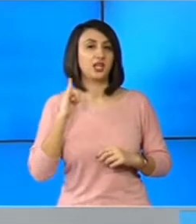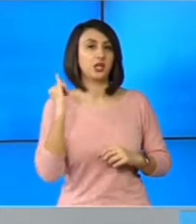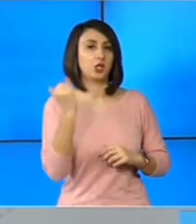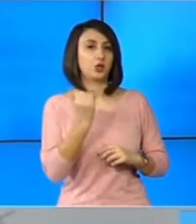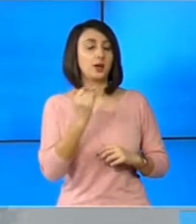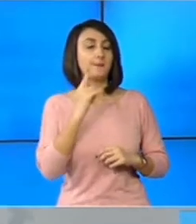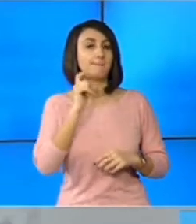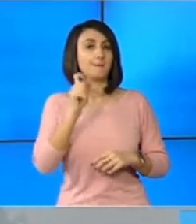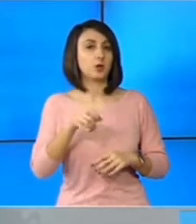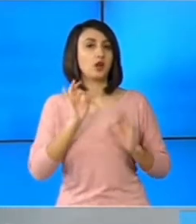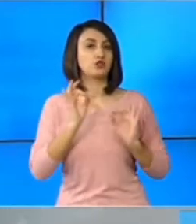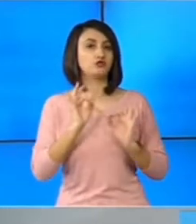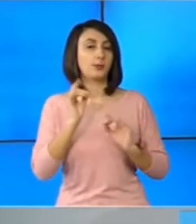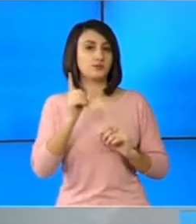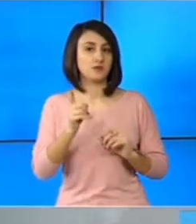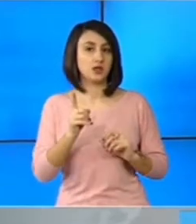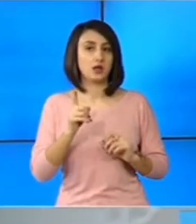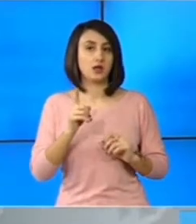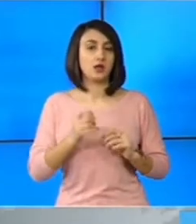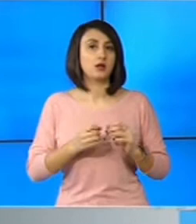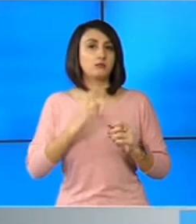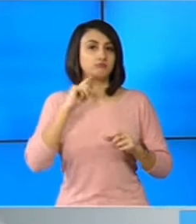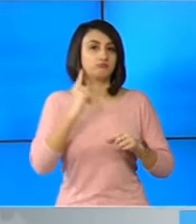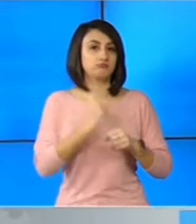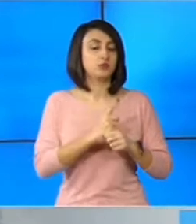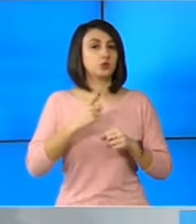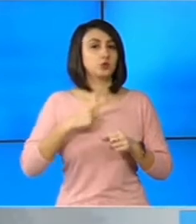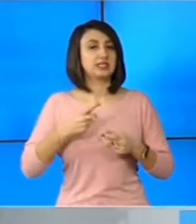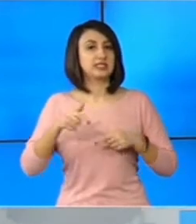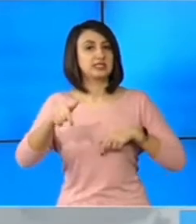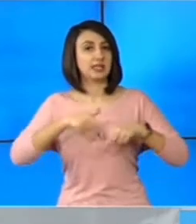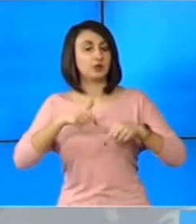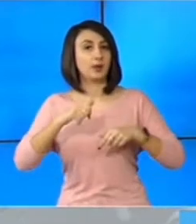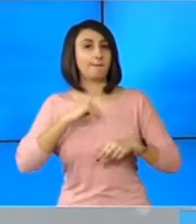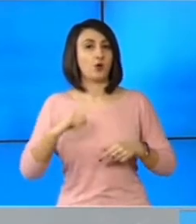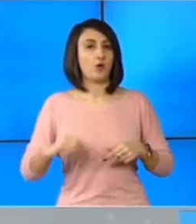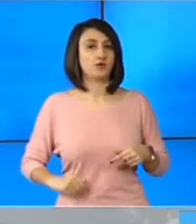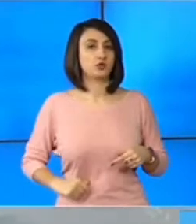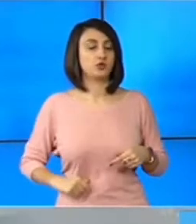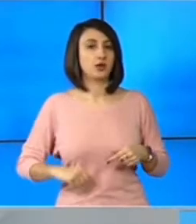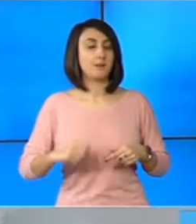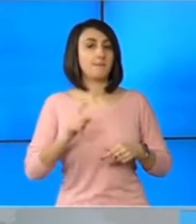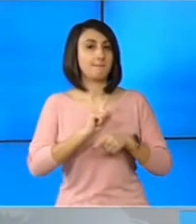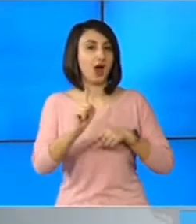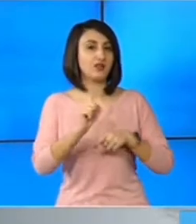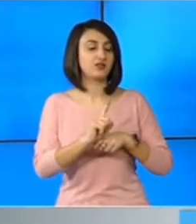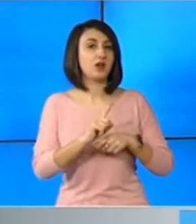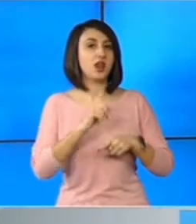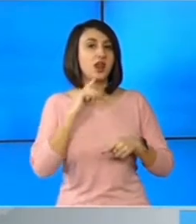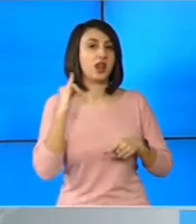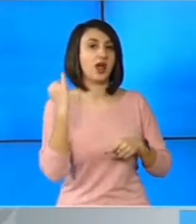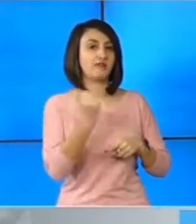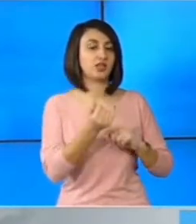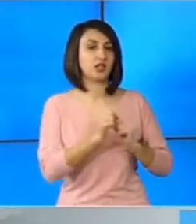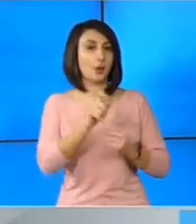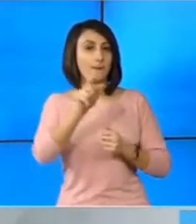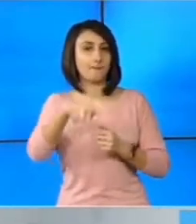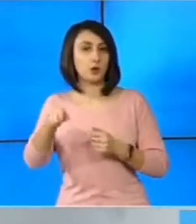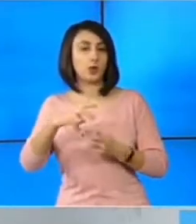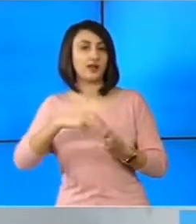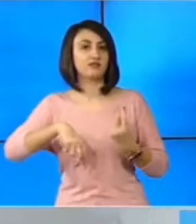Persoanele exceptate de la această nouă măsură impusă de Austria sunt transportatorii profesioniști de mărfuri, navetii știi sau persoanele aflate în tranzit.